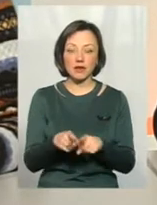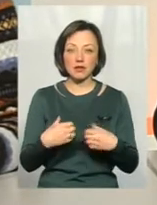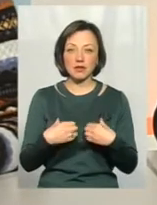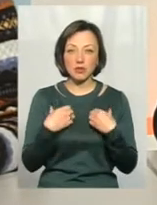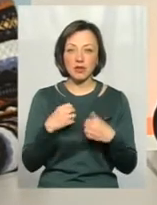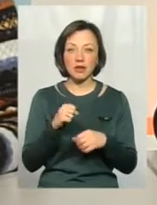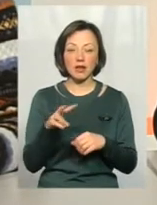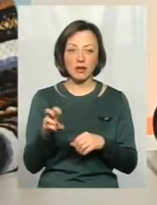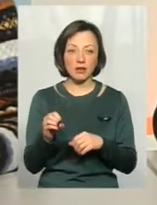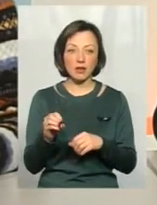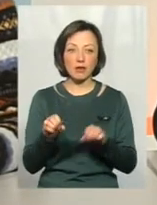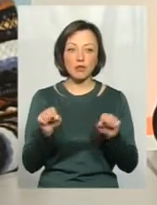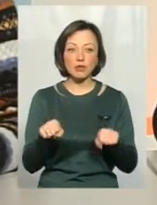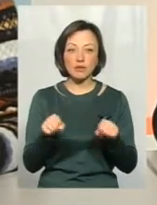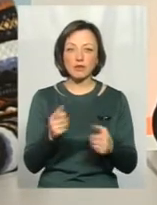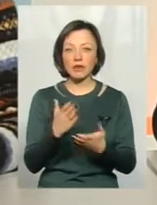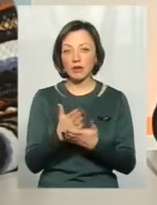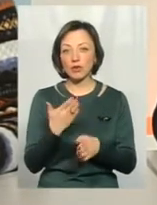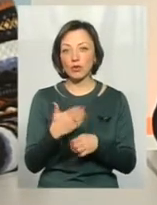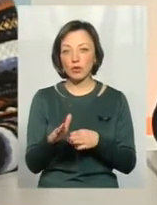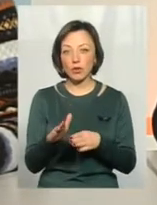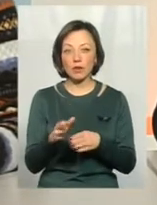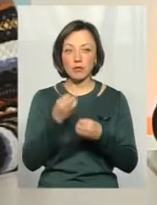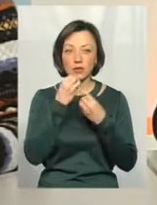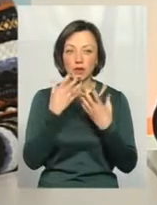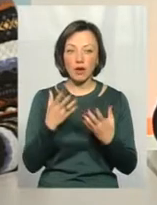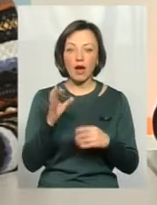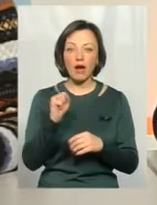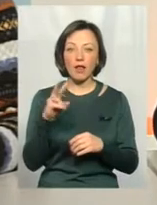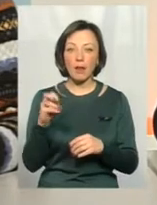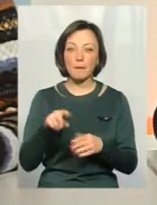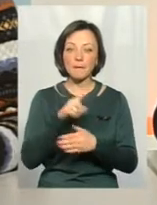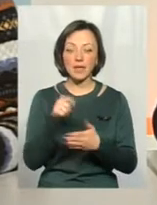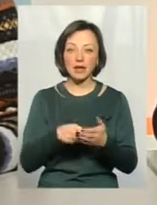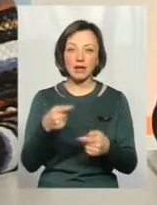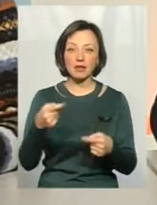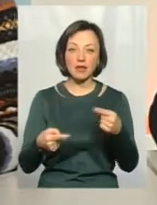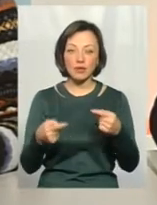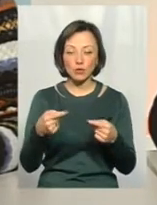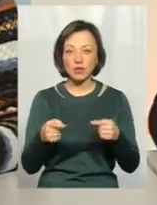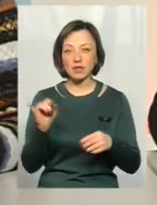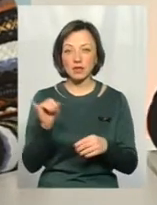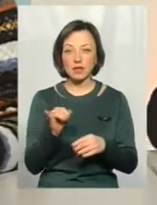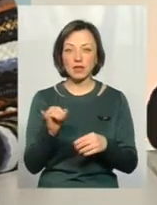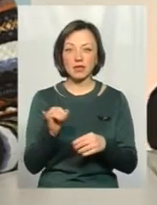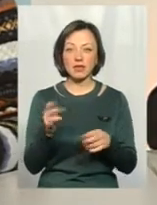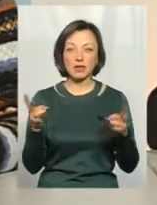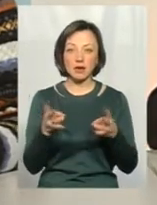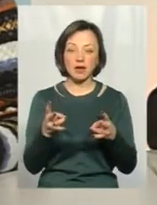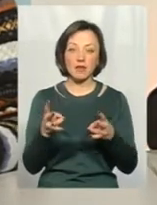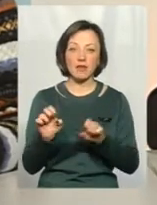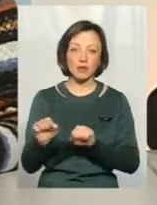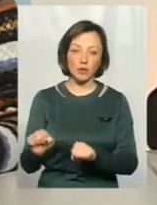Але, можливо, в тому є якась доля позитиву. Проте, питання дійсно дискусійне, і тут треба відставити